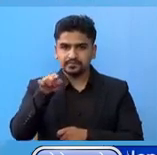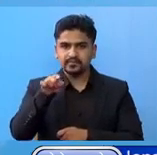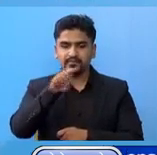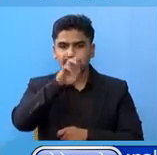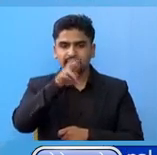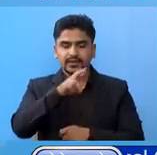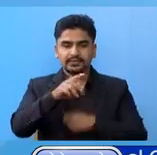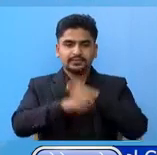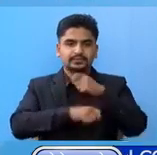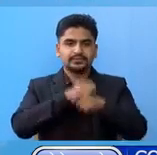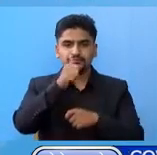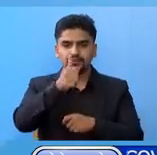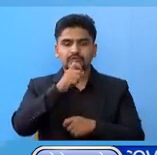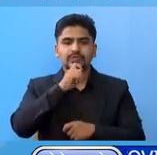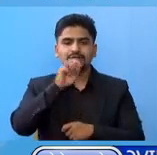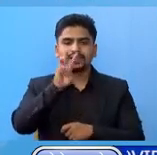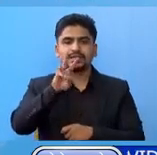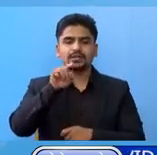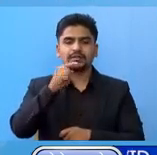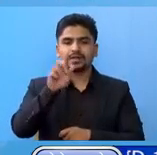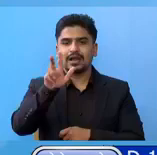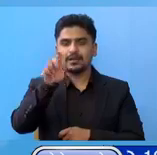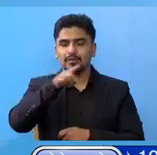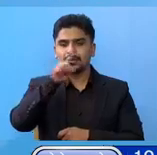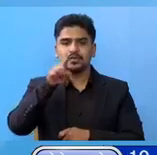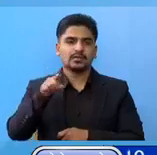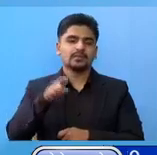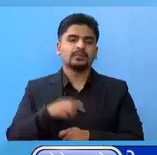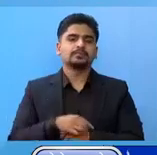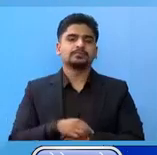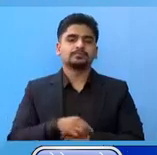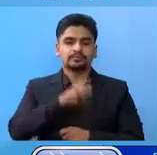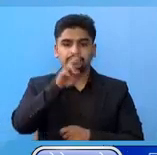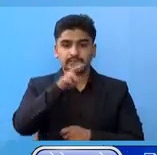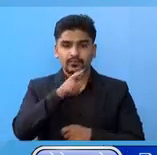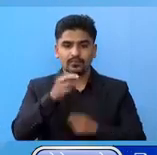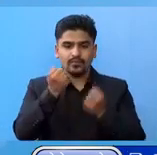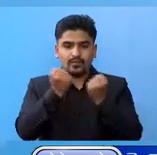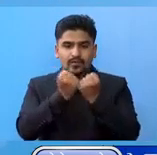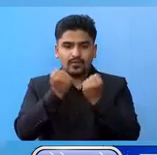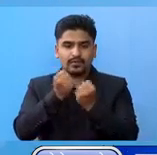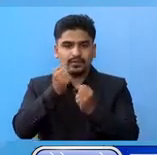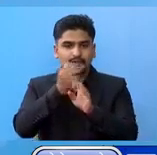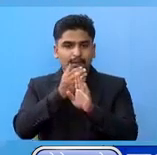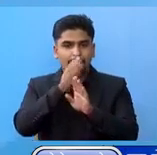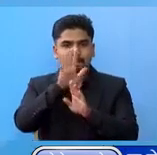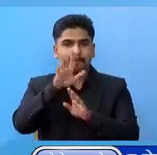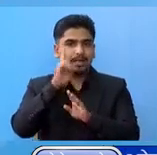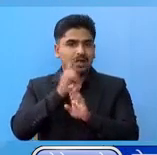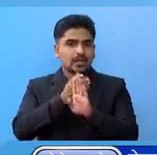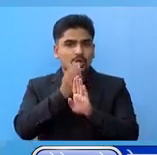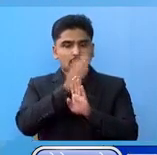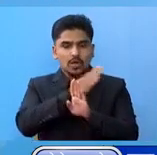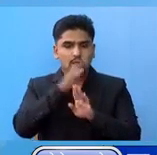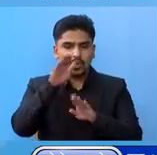रस्रावन खा गते 3.18 प्रतिशत राख्डाउन बंदा पात दिन अगाडी को आउसत